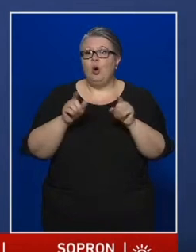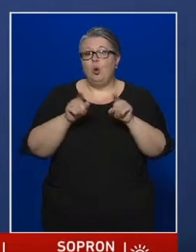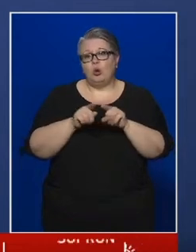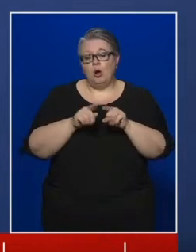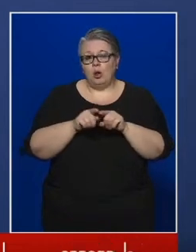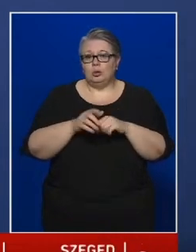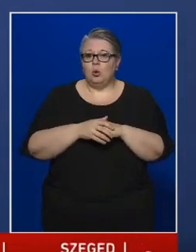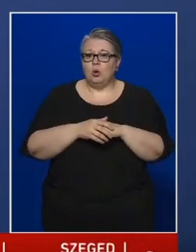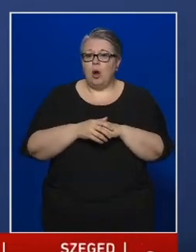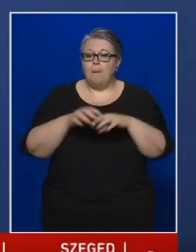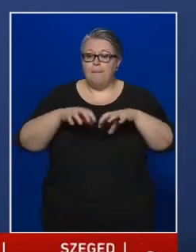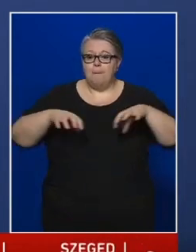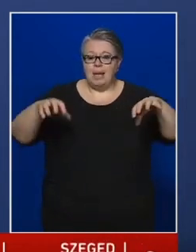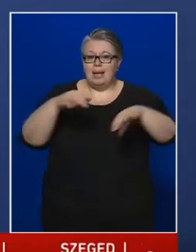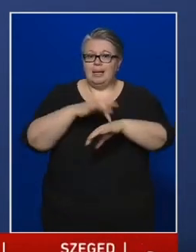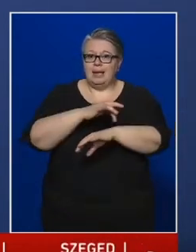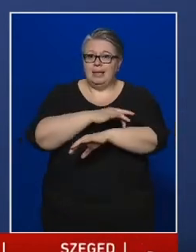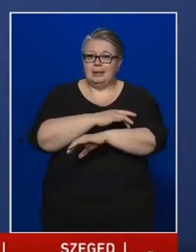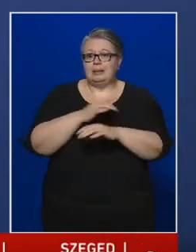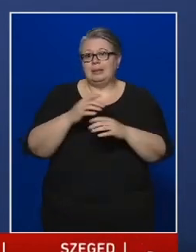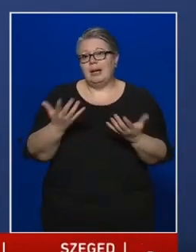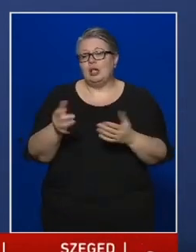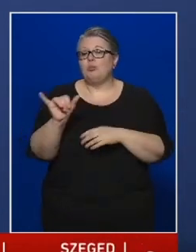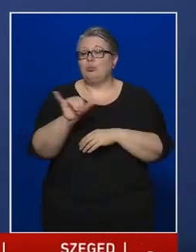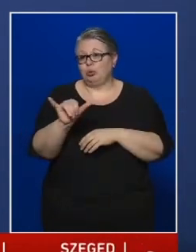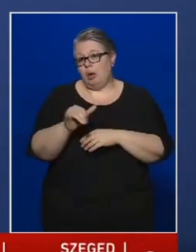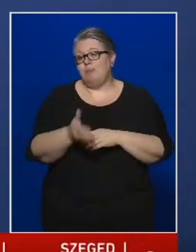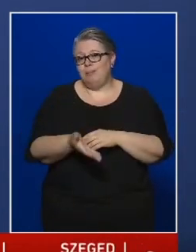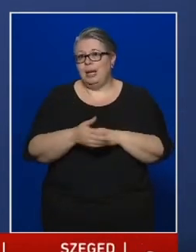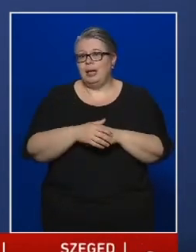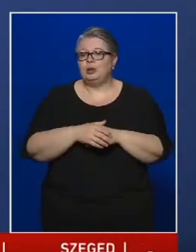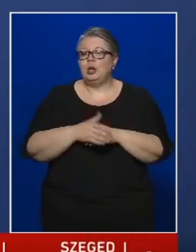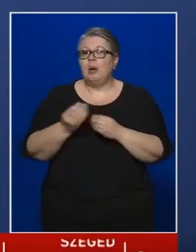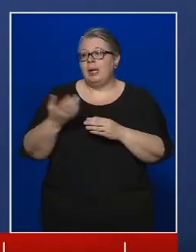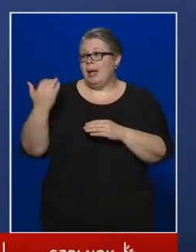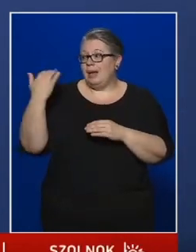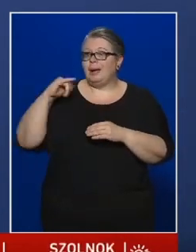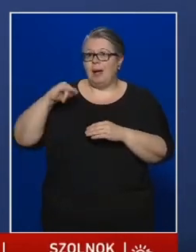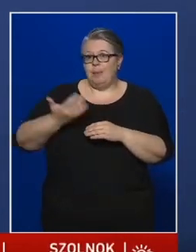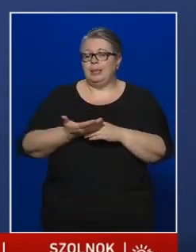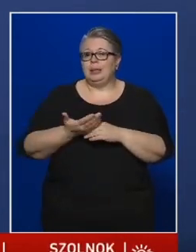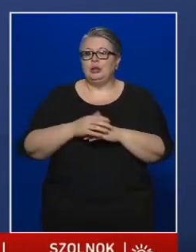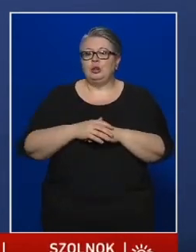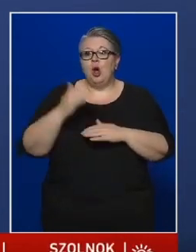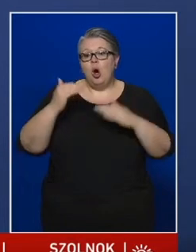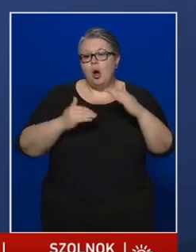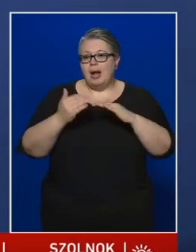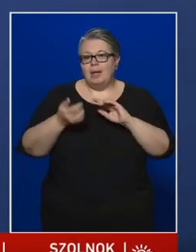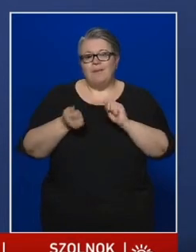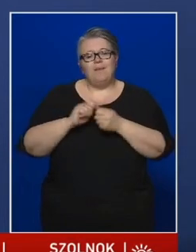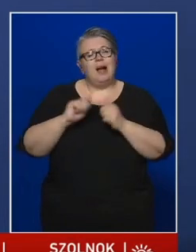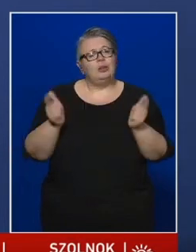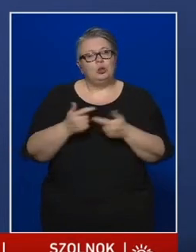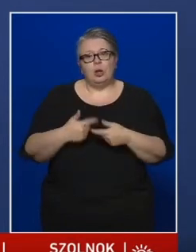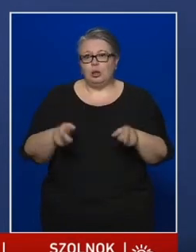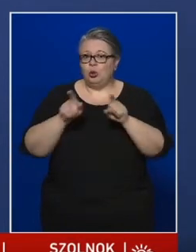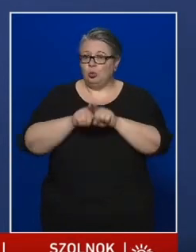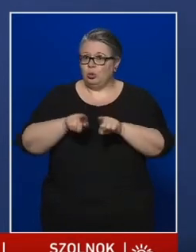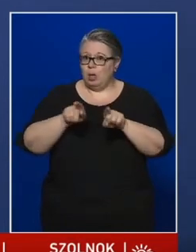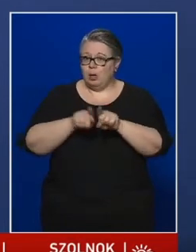megyék érintettek, illetve Budapest, akik korábban is az arány változatlanul